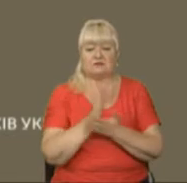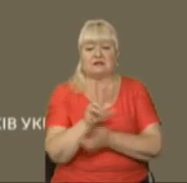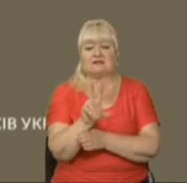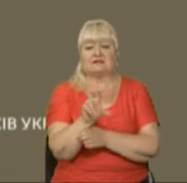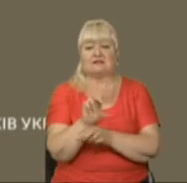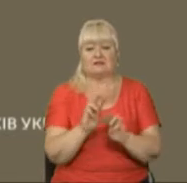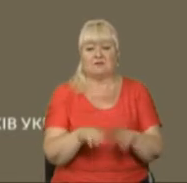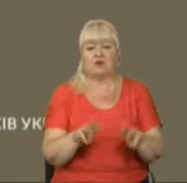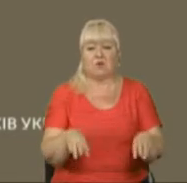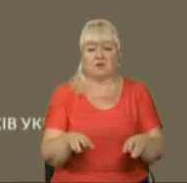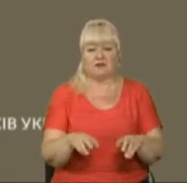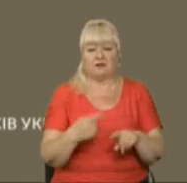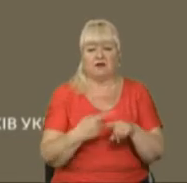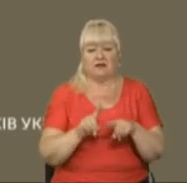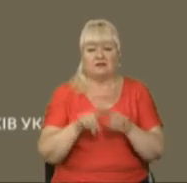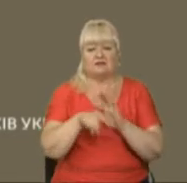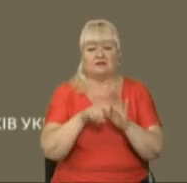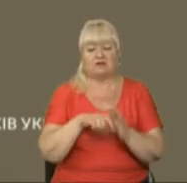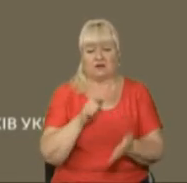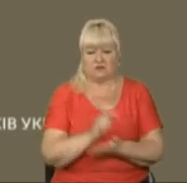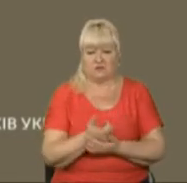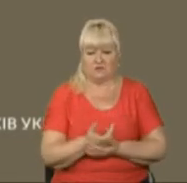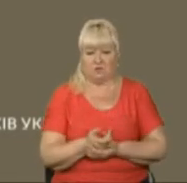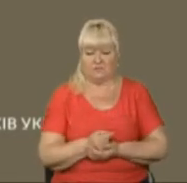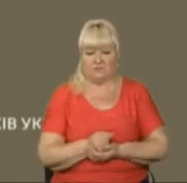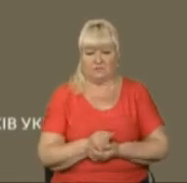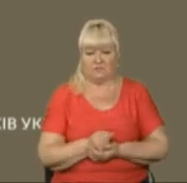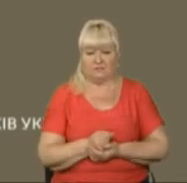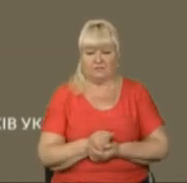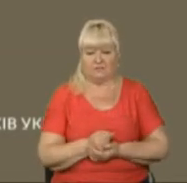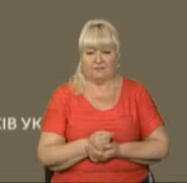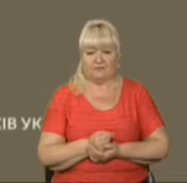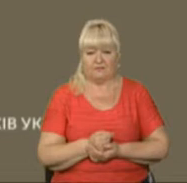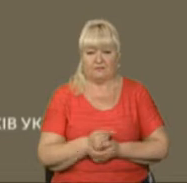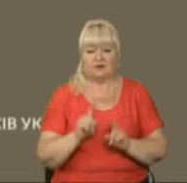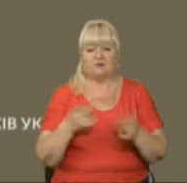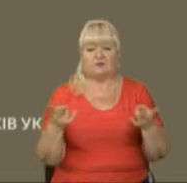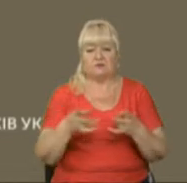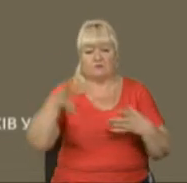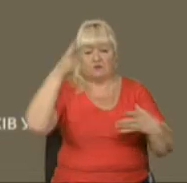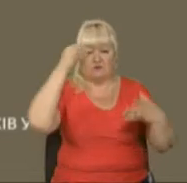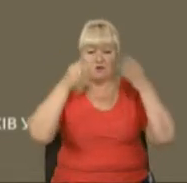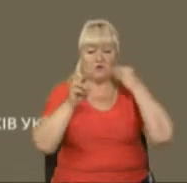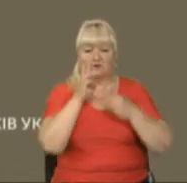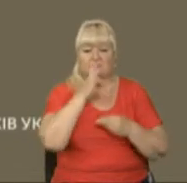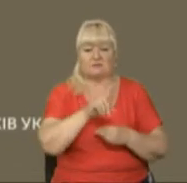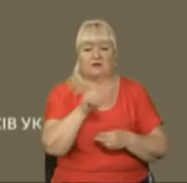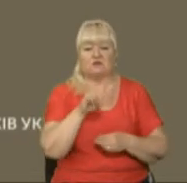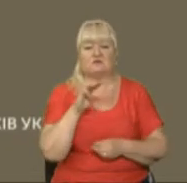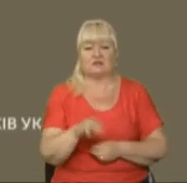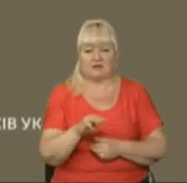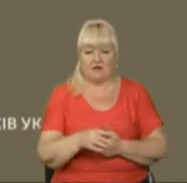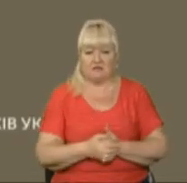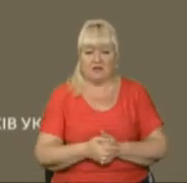300 мільйонів на цих шахтах знову, тому що необхідно враховувати, що заробітну плату за травень місяць.